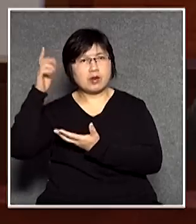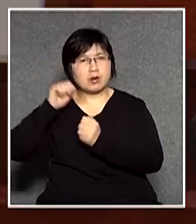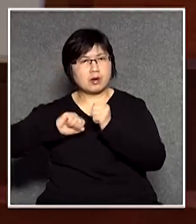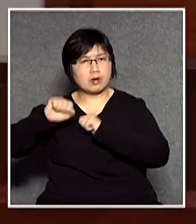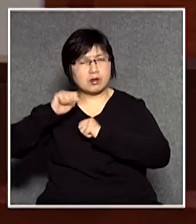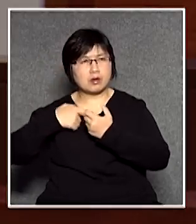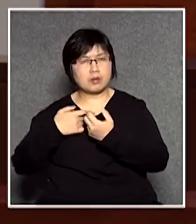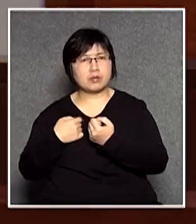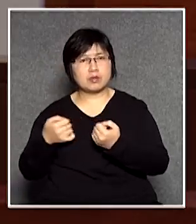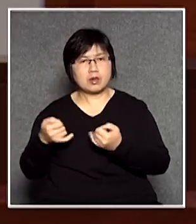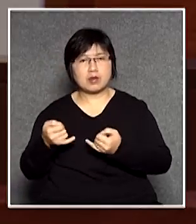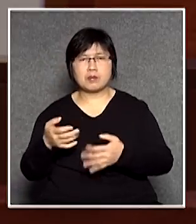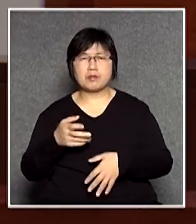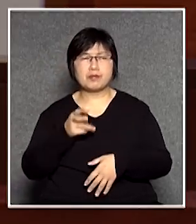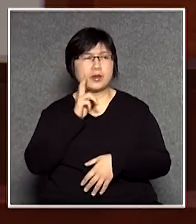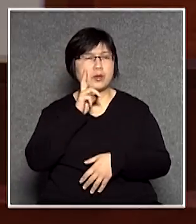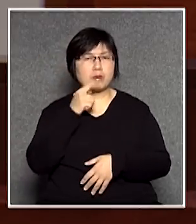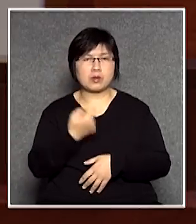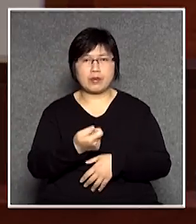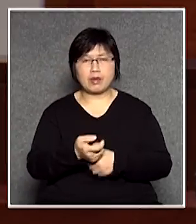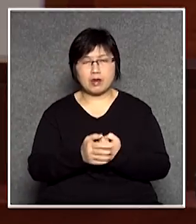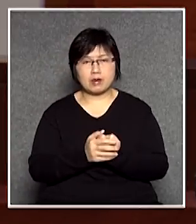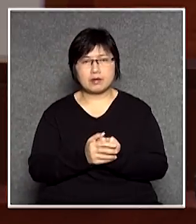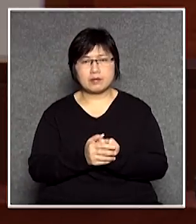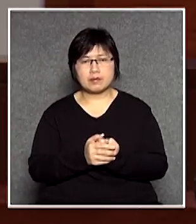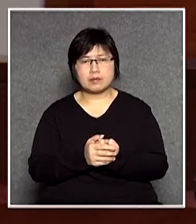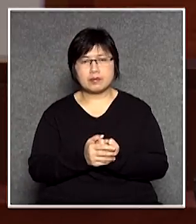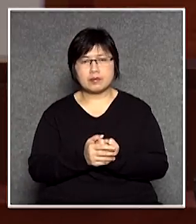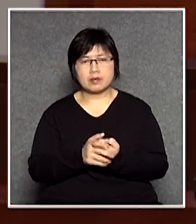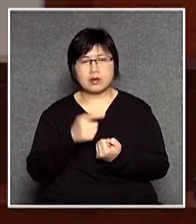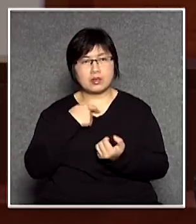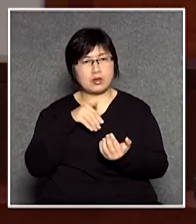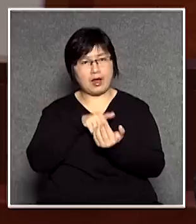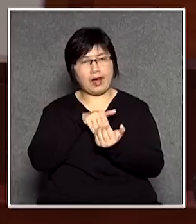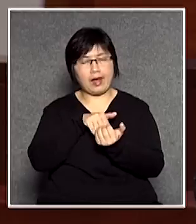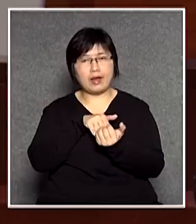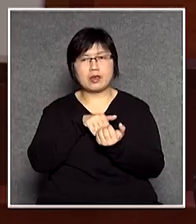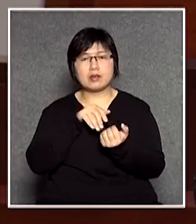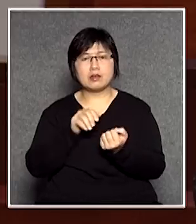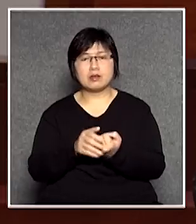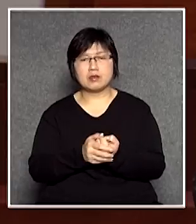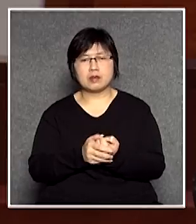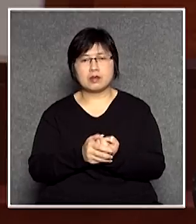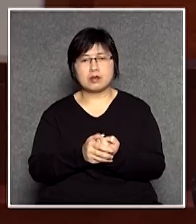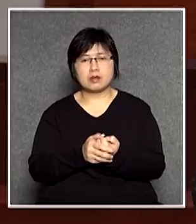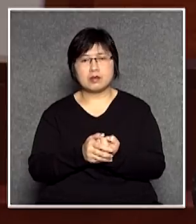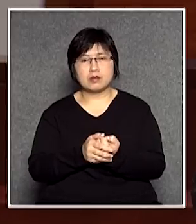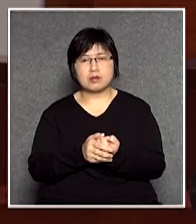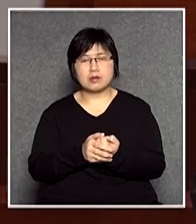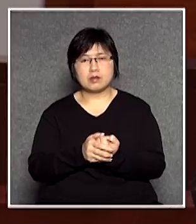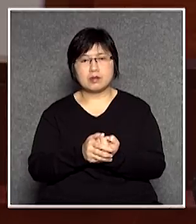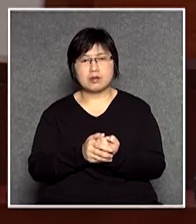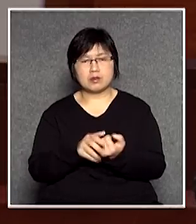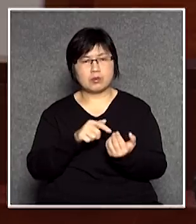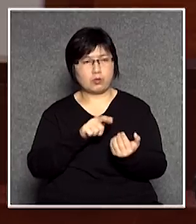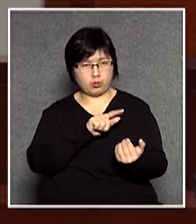預警我舉個例很簡單譬如我們穿的鞋它本身並不是